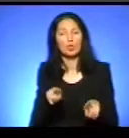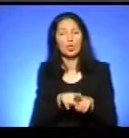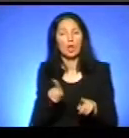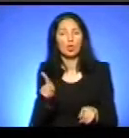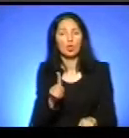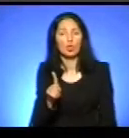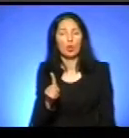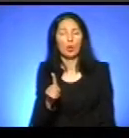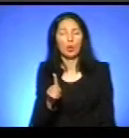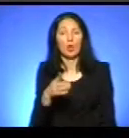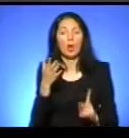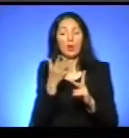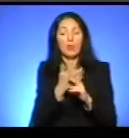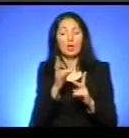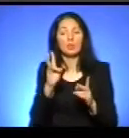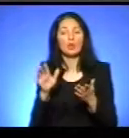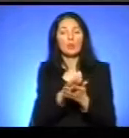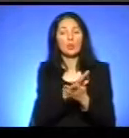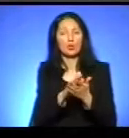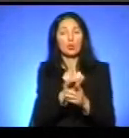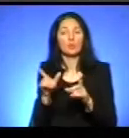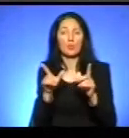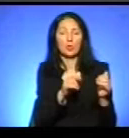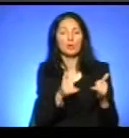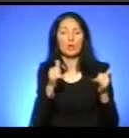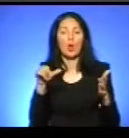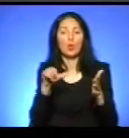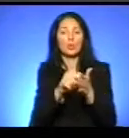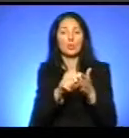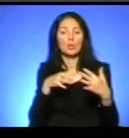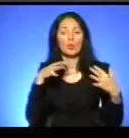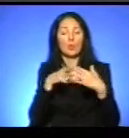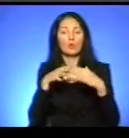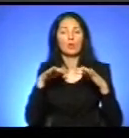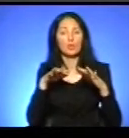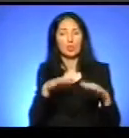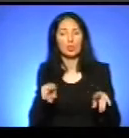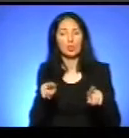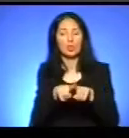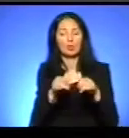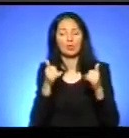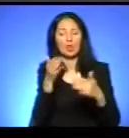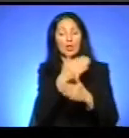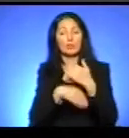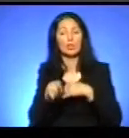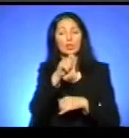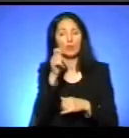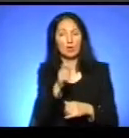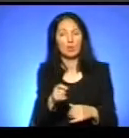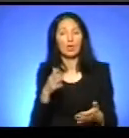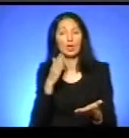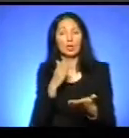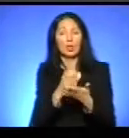пільга на безкоштовний проїзд для учасників бойових дій, а також для інвалідів війни, встановлені